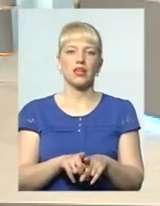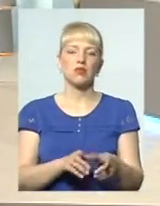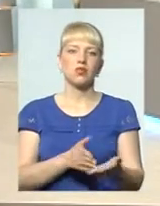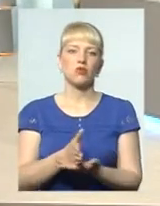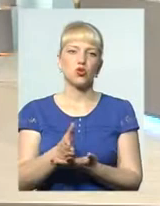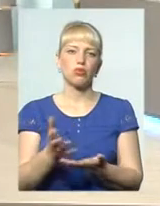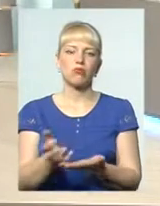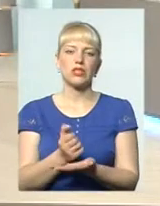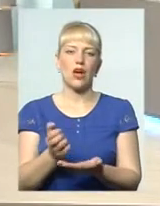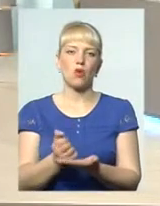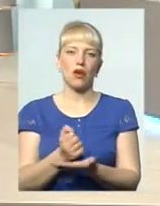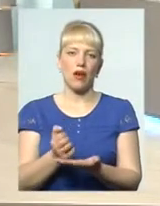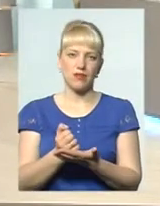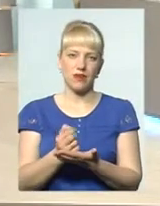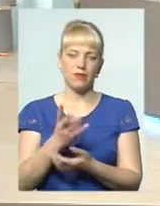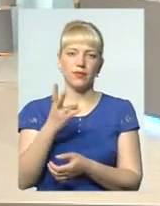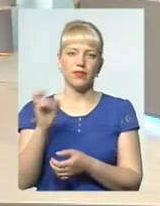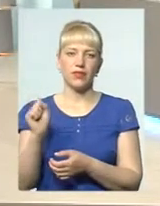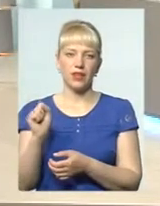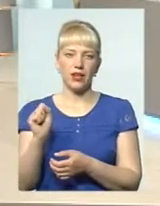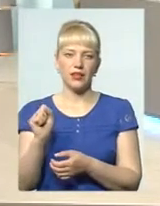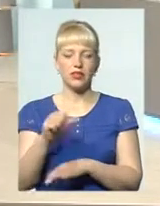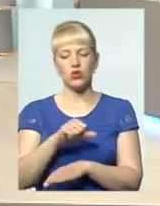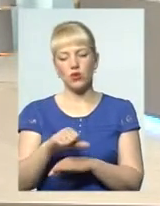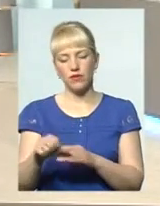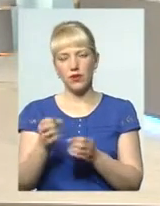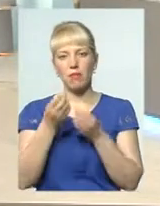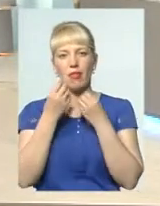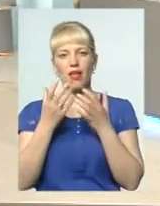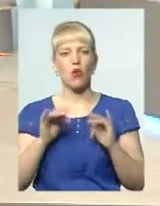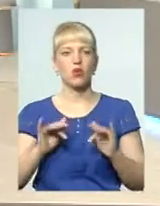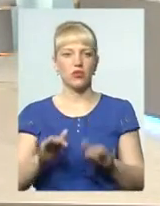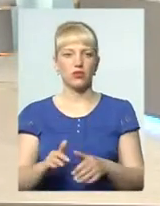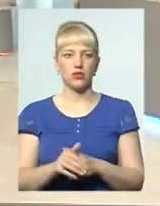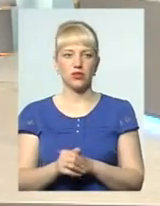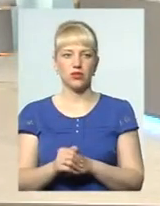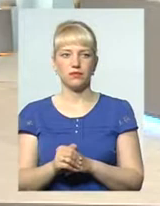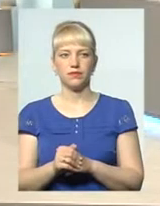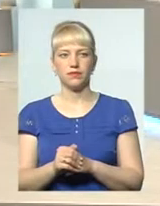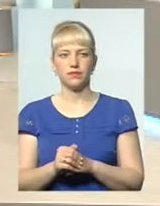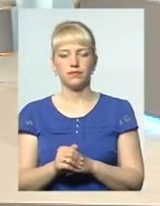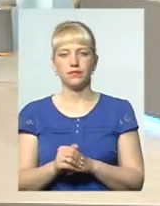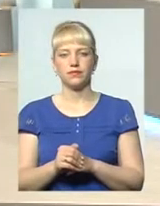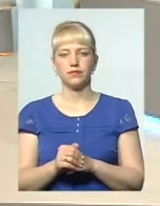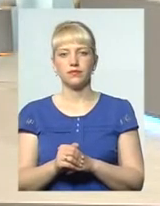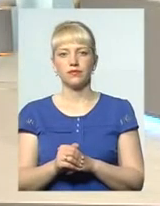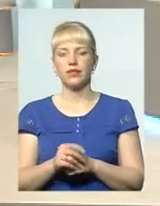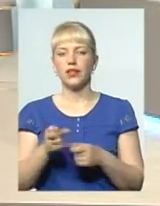заробляння? Заробляння на зовні благодійності? Пане Максиме, як ви вважаєте?